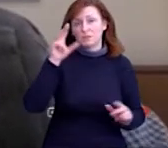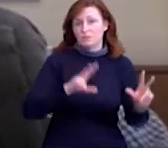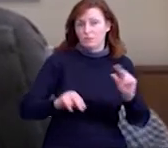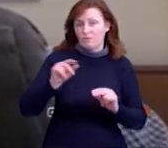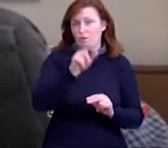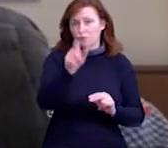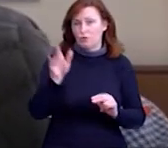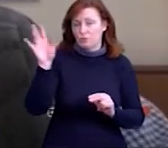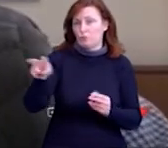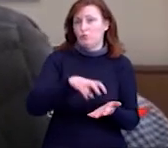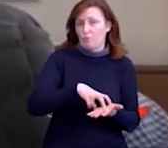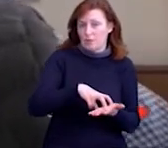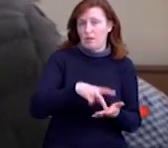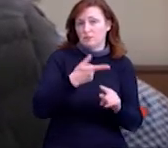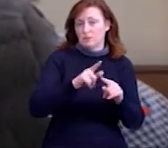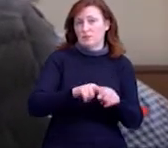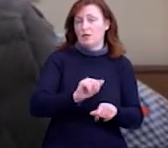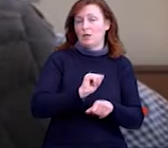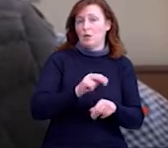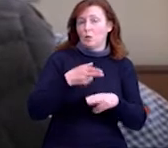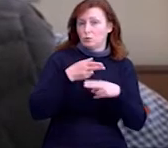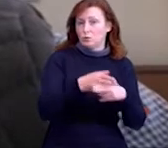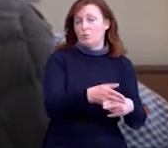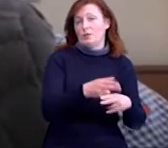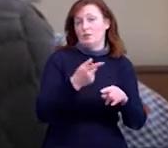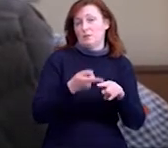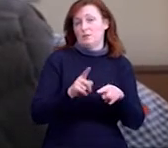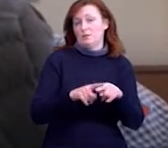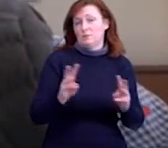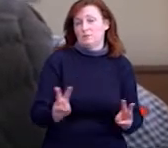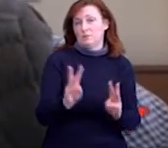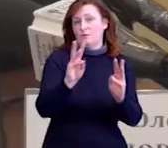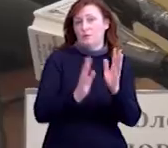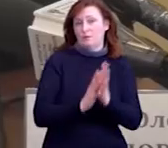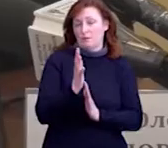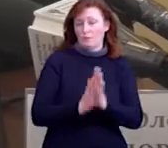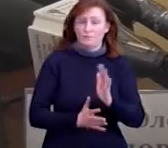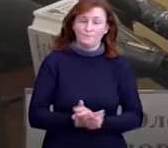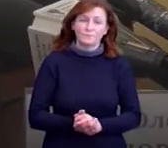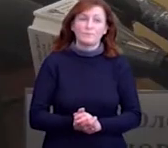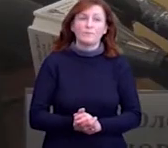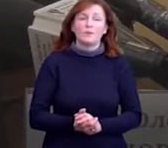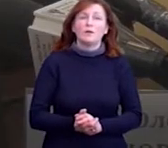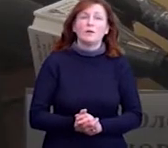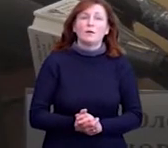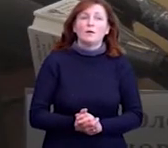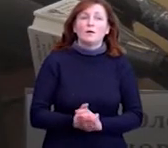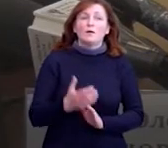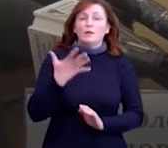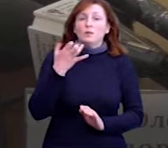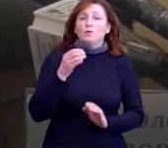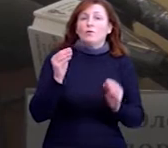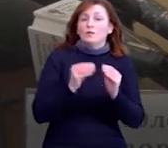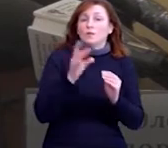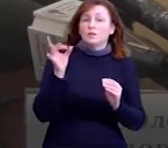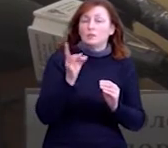це зупинить практику спалювання, усього, чого тільки можна. Зловити того палія буде ще в 10 разів